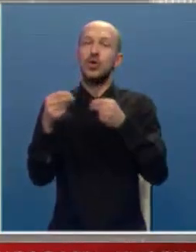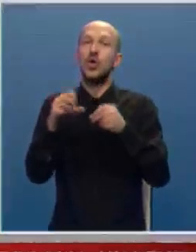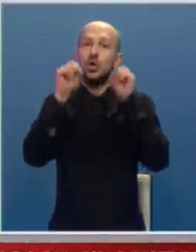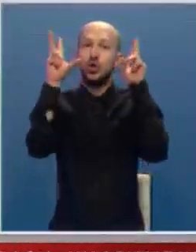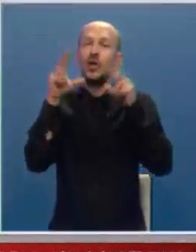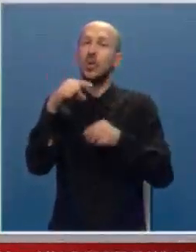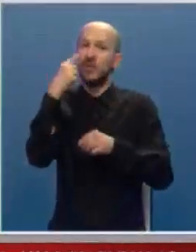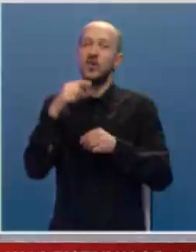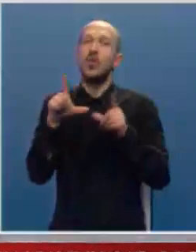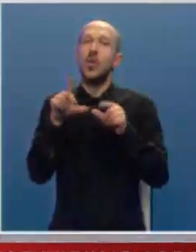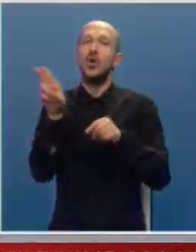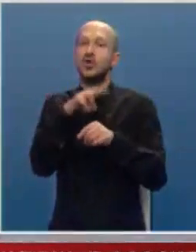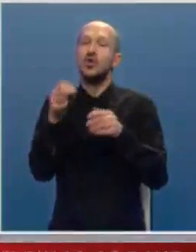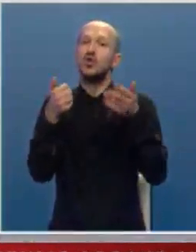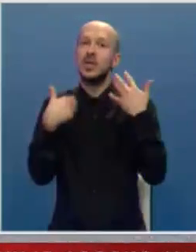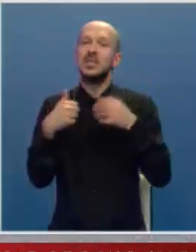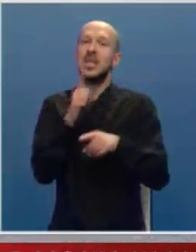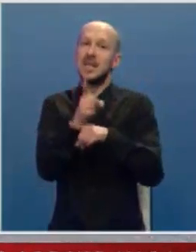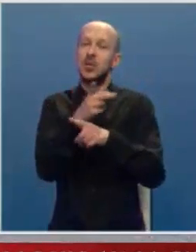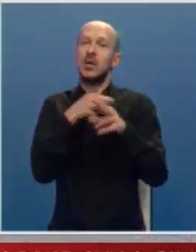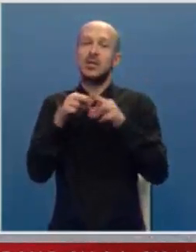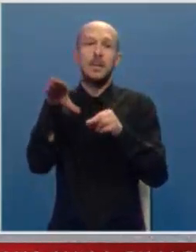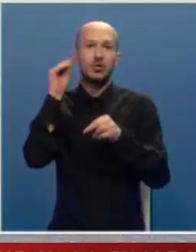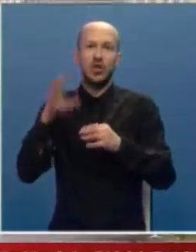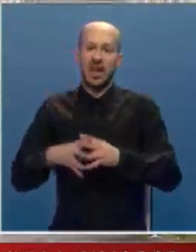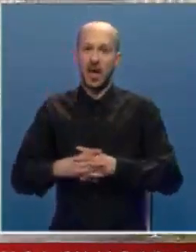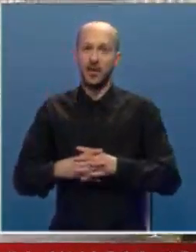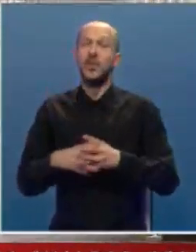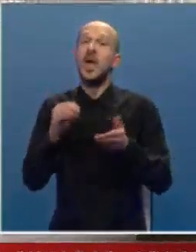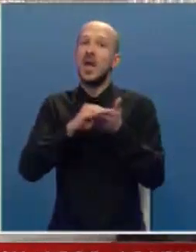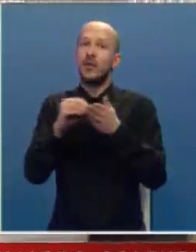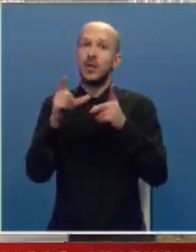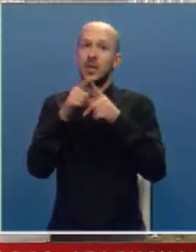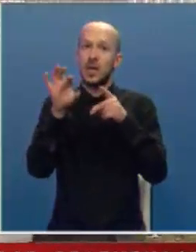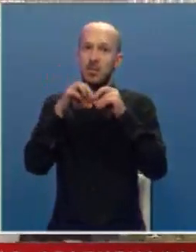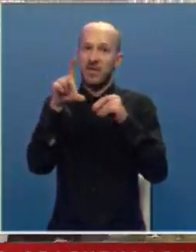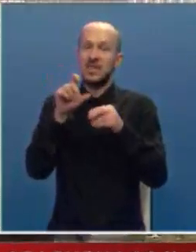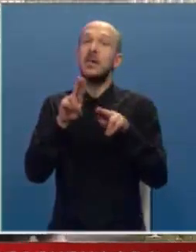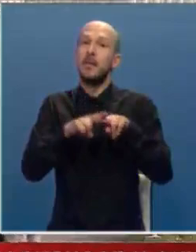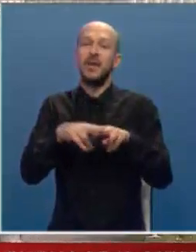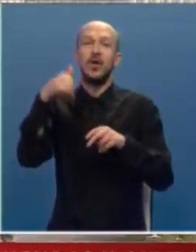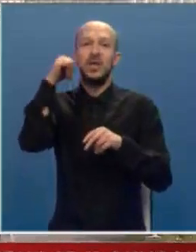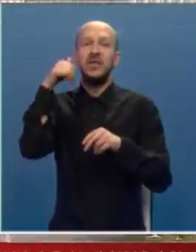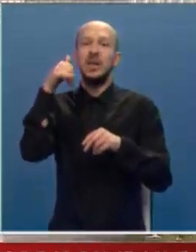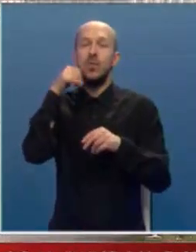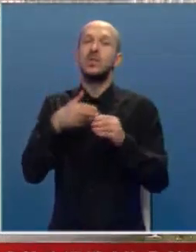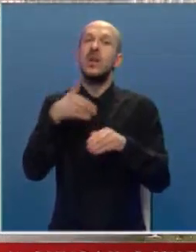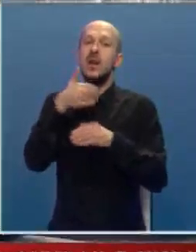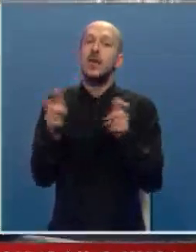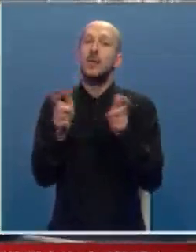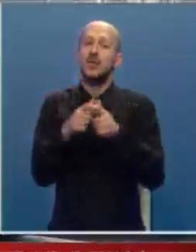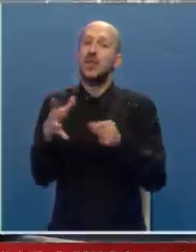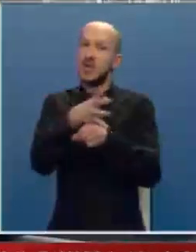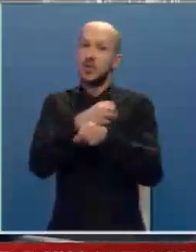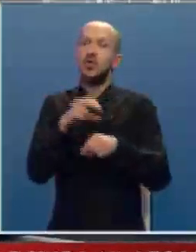šokantnom tvrdnjom o uništenju 60 naloga za prisluškivanje. Navode da je Debevec pravo na telefonski poziv nakon privođenja